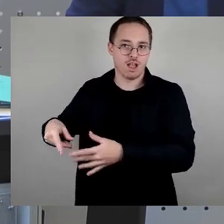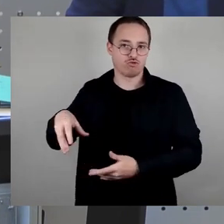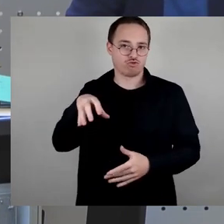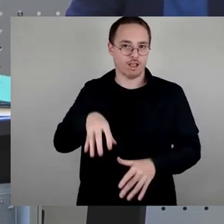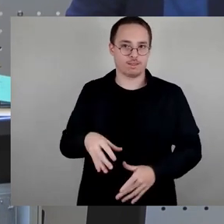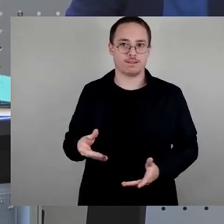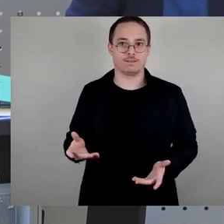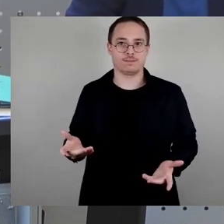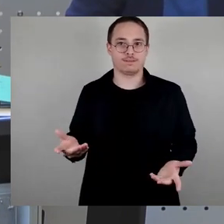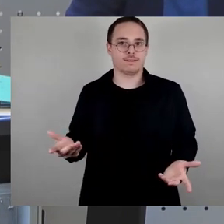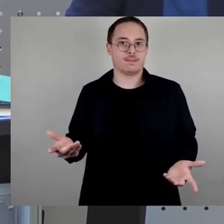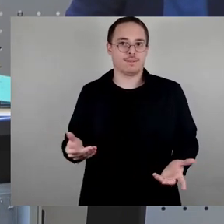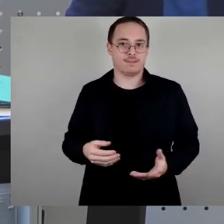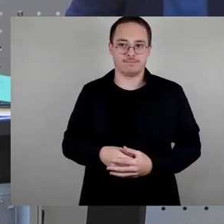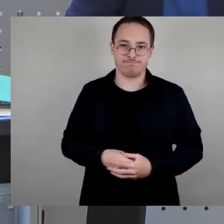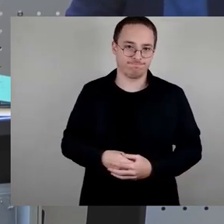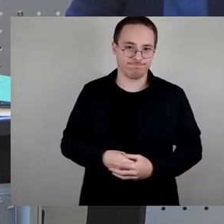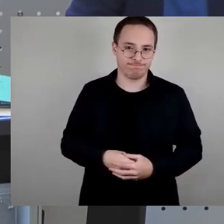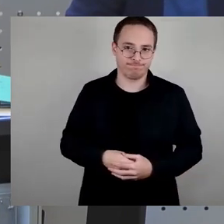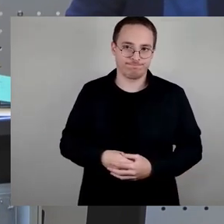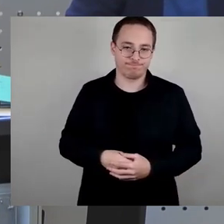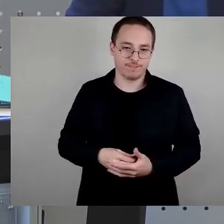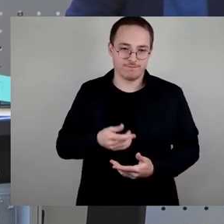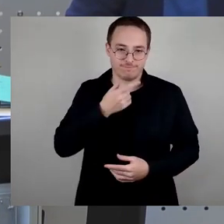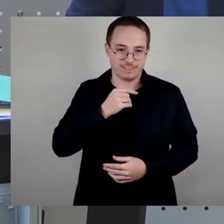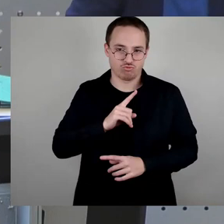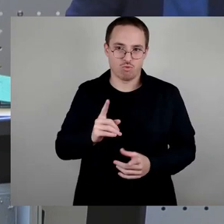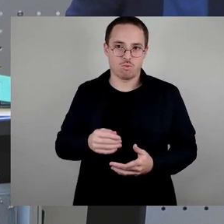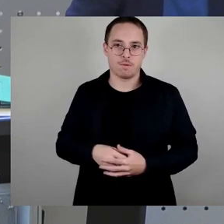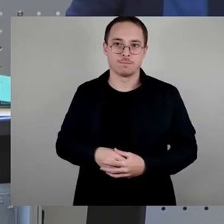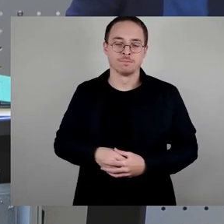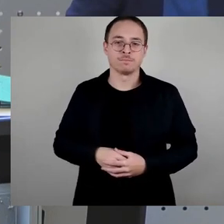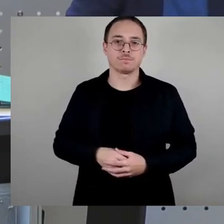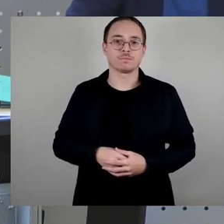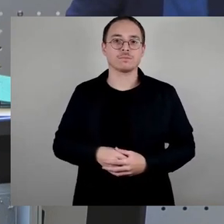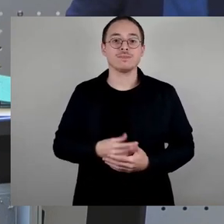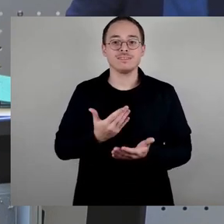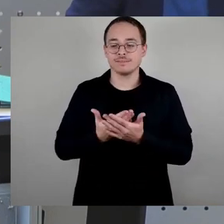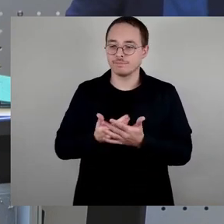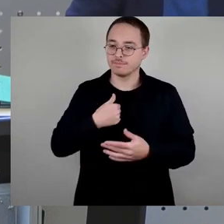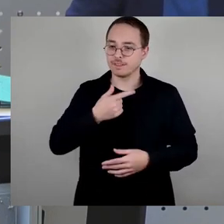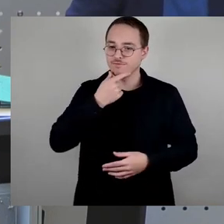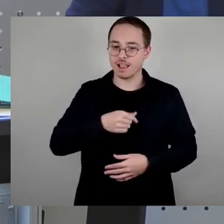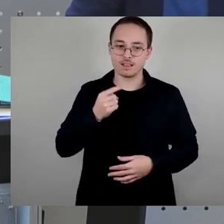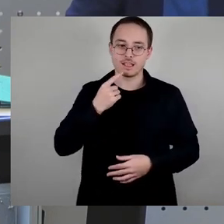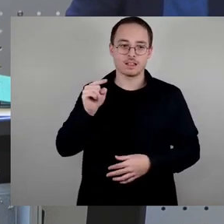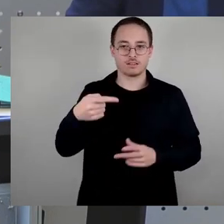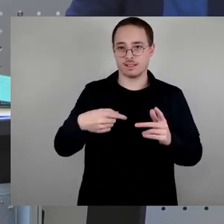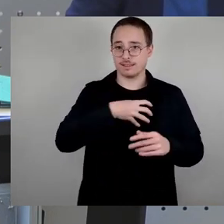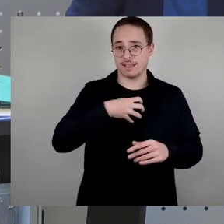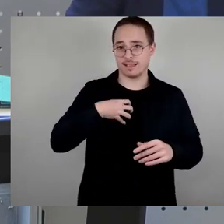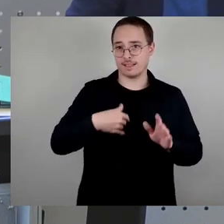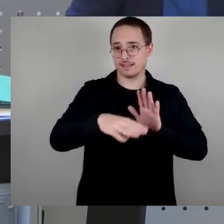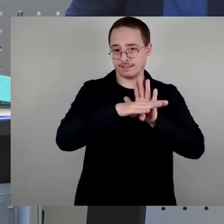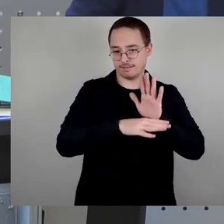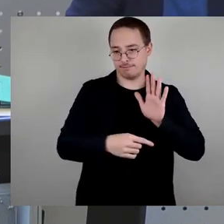Sächsischen Versammlungsgesetzes. Dieses gibt ausdrücklich die Möglichkeit, dass eine Versammlung untersagt werden kann, wenn an Orten, die dem Gedenken der Opfer